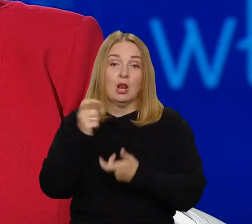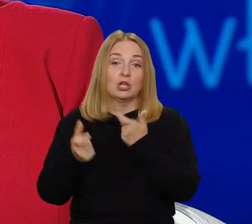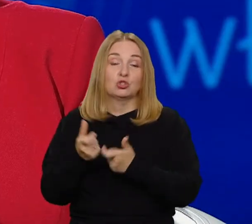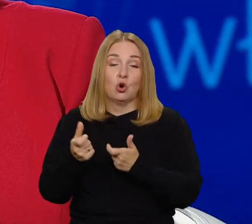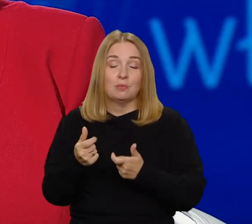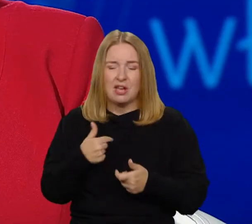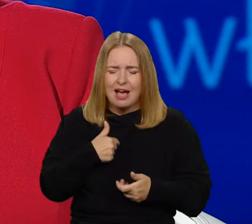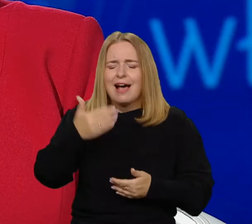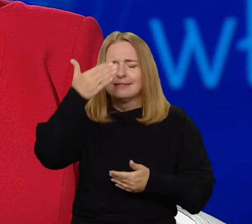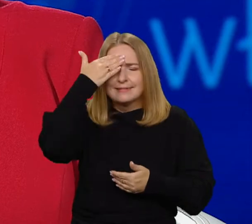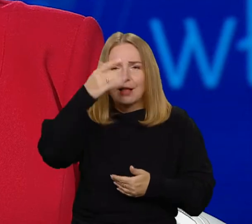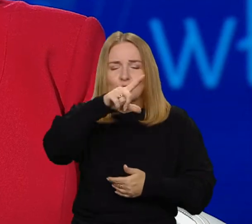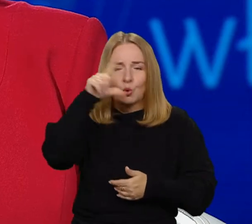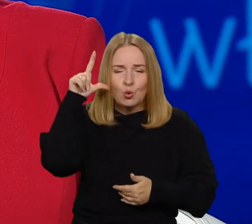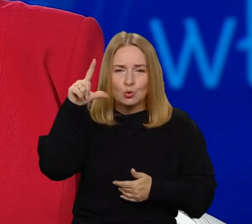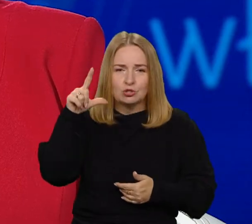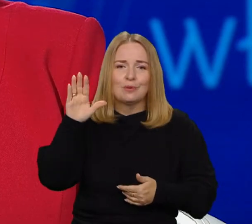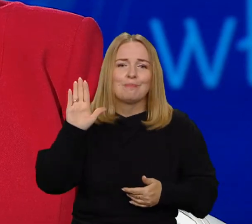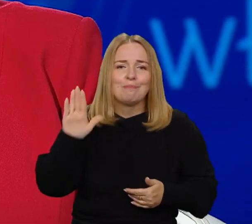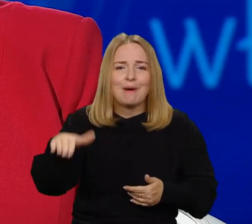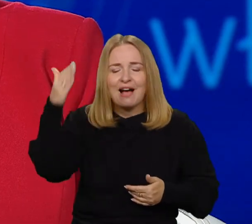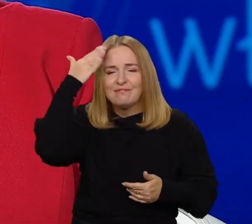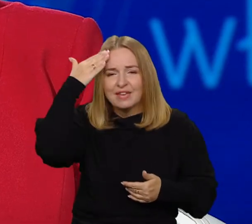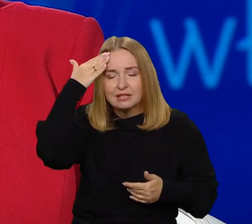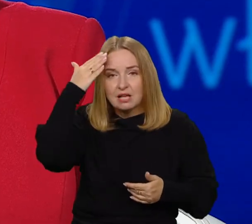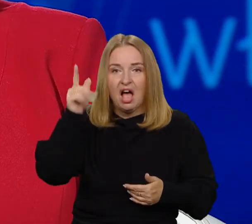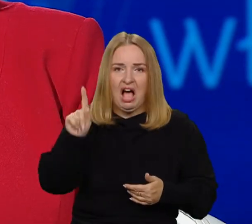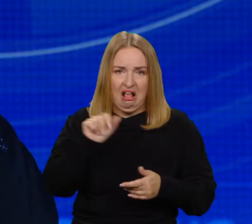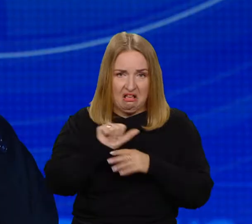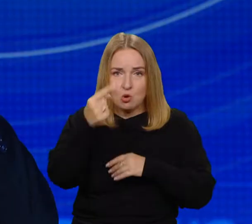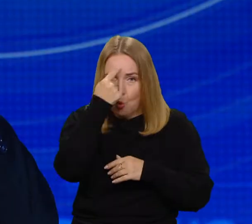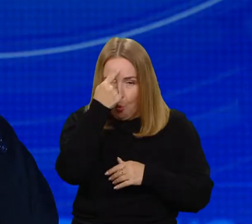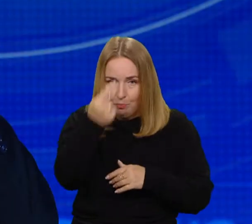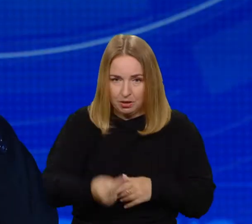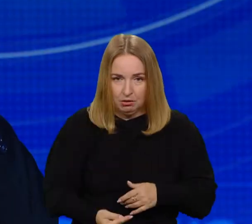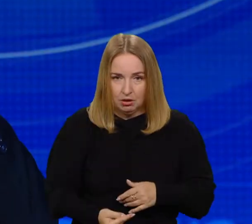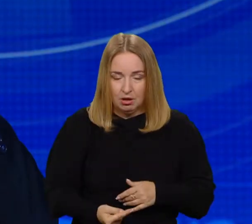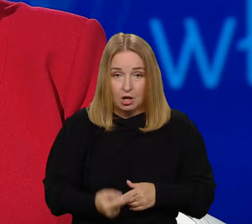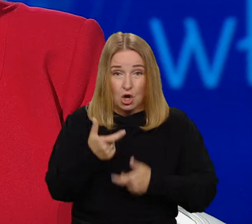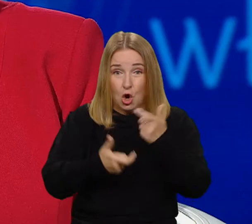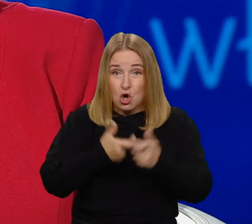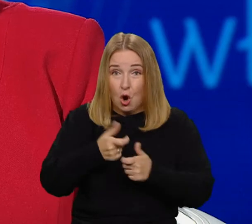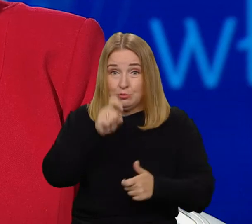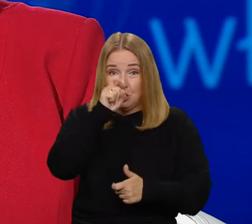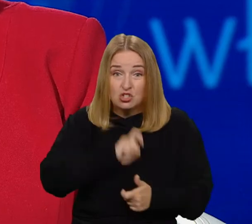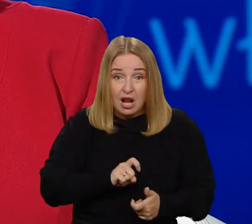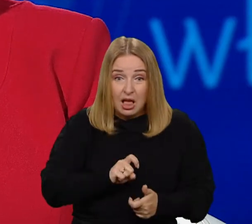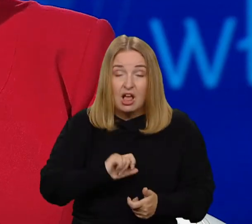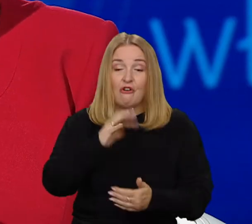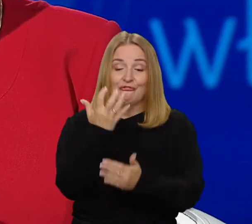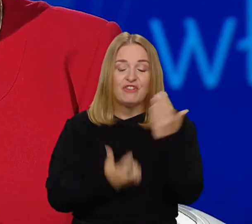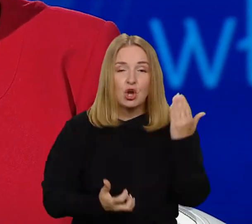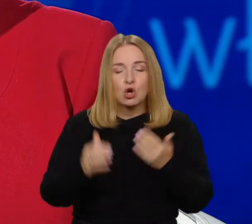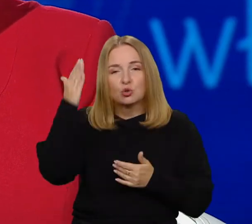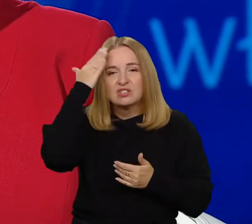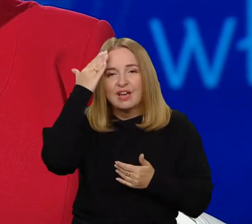ludzi, którzy mają niezłą wiedzę, a z przeproszeniem głupi są jak but, bo robią z tej wiedzy zły użytek. A więc